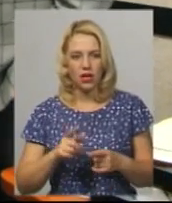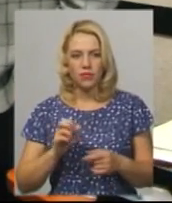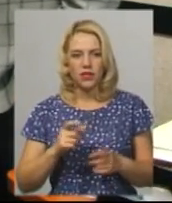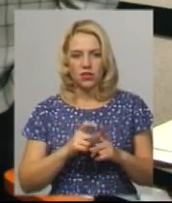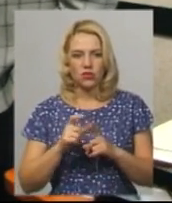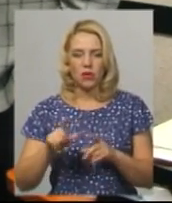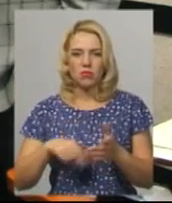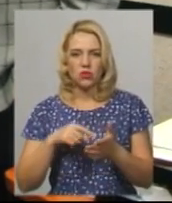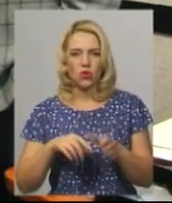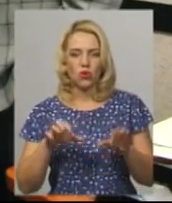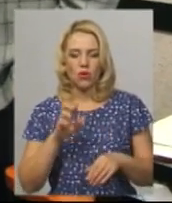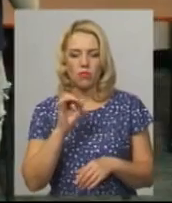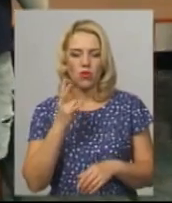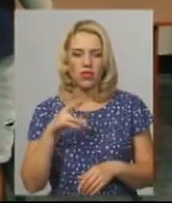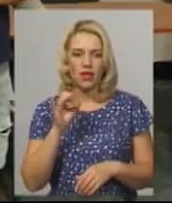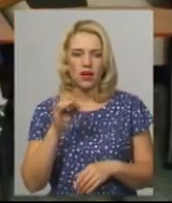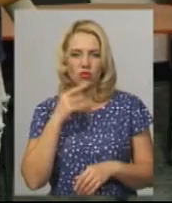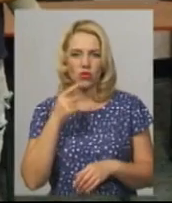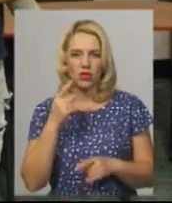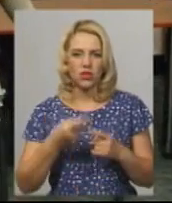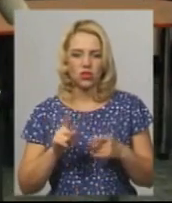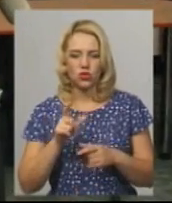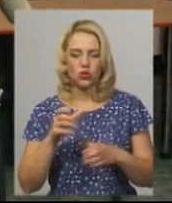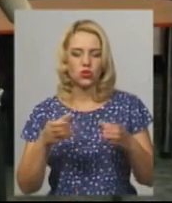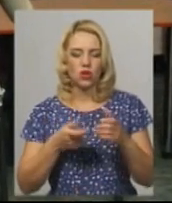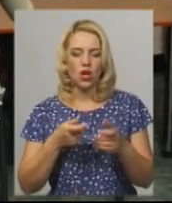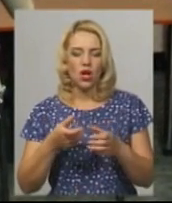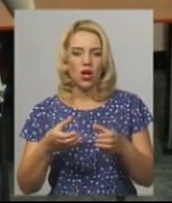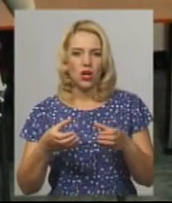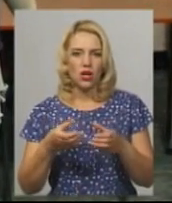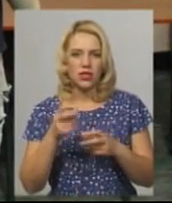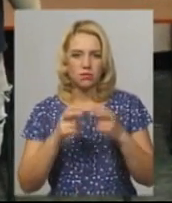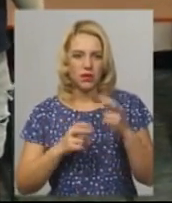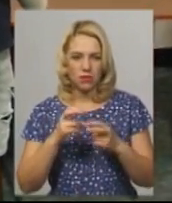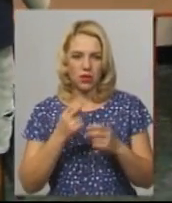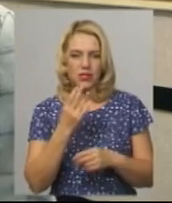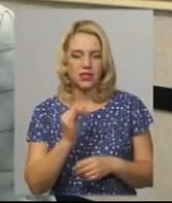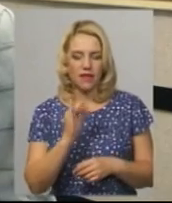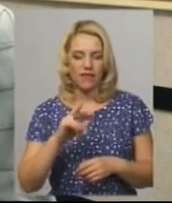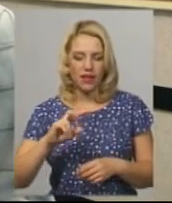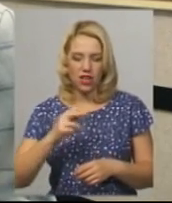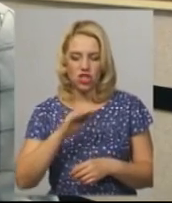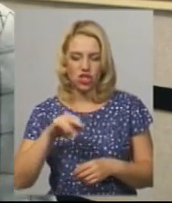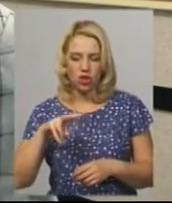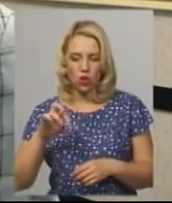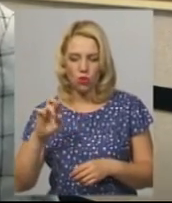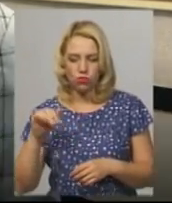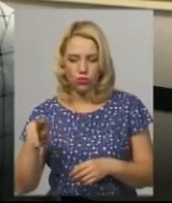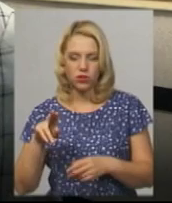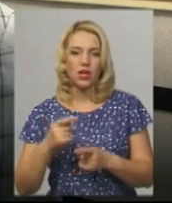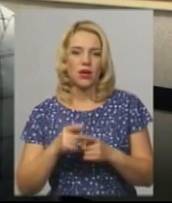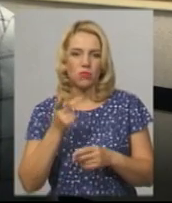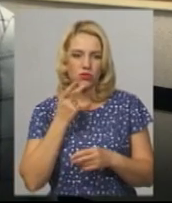міського голови Андрій Бодеренко каже, що з колективним відприємствами «Цивільжитлобуд» постійно ведуться переговори. На сьогоднішній день є яка проблема.